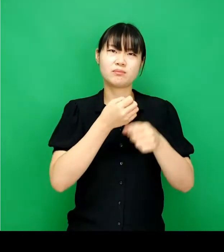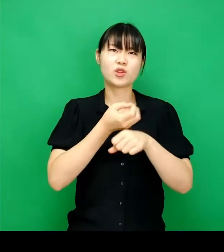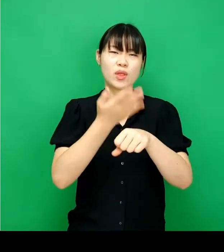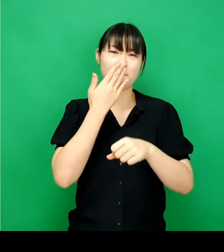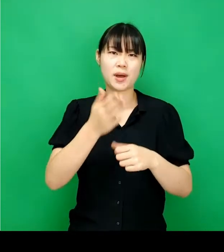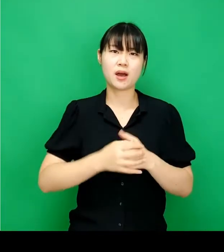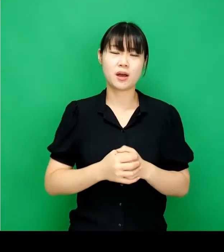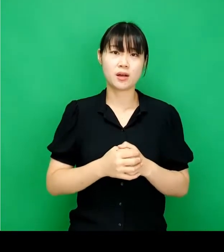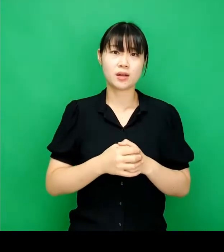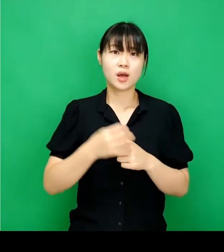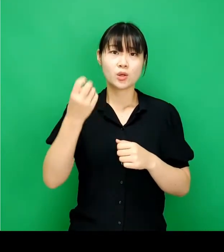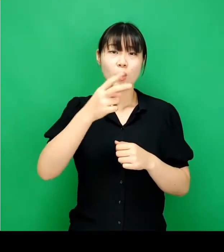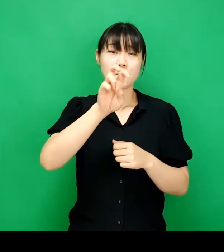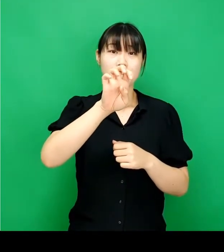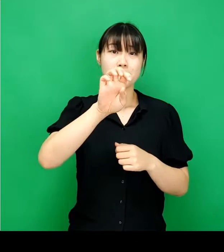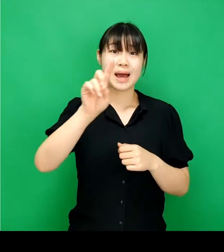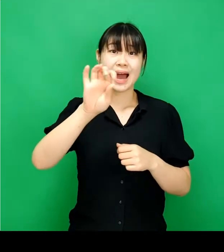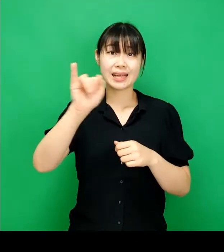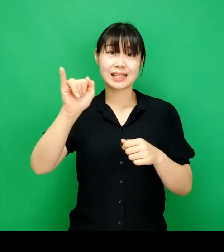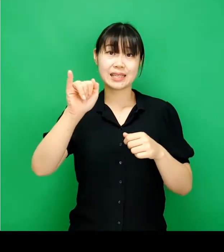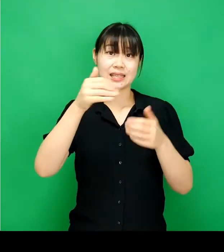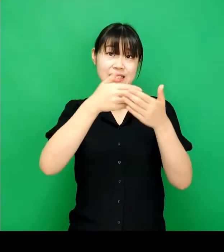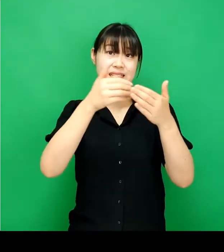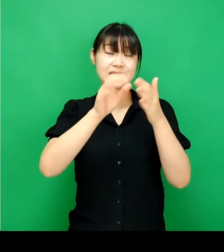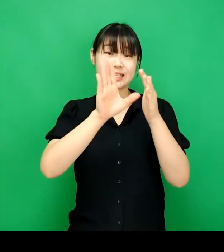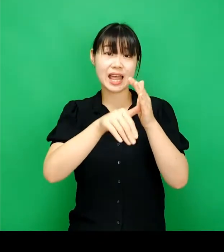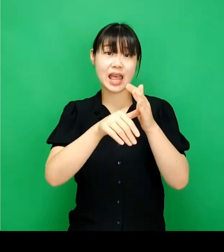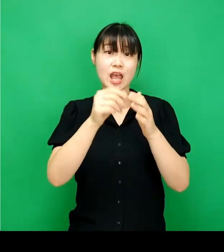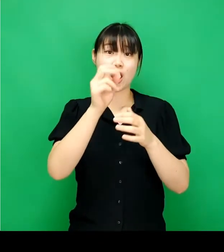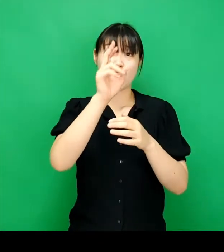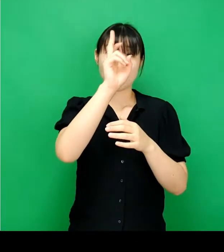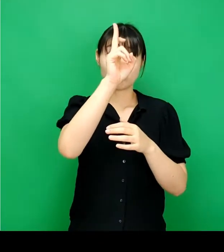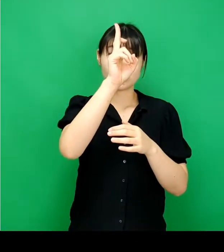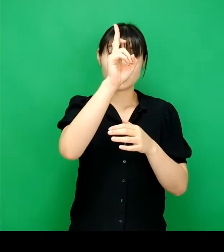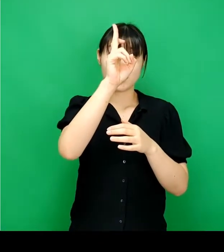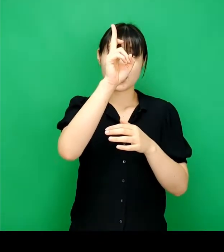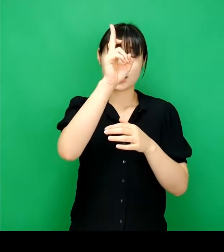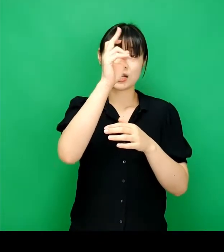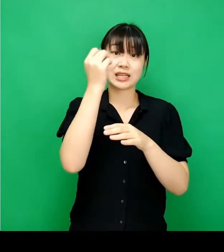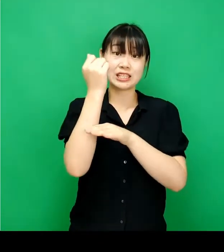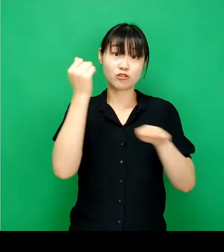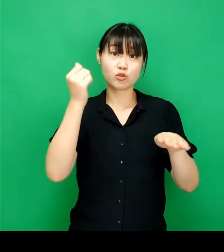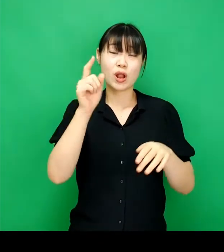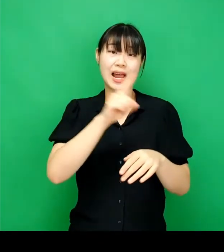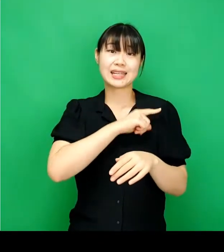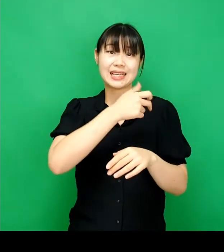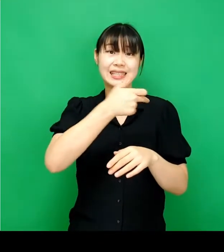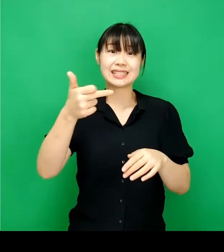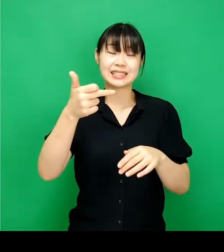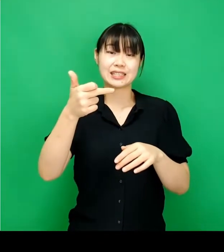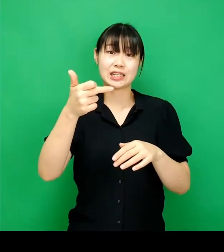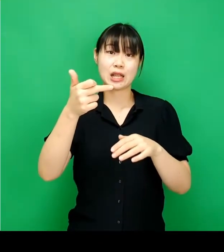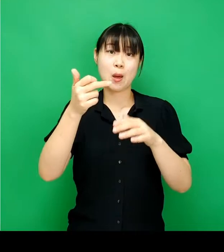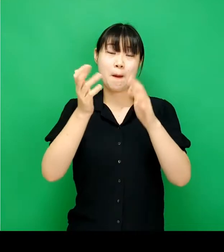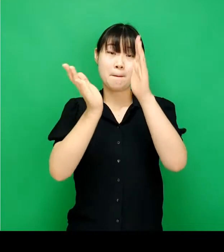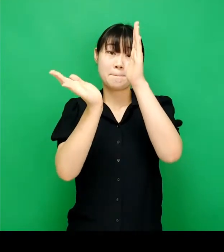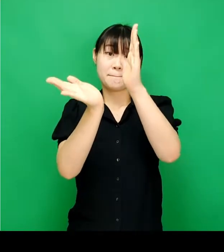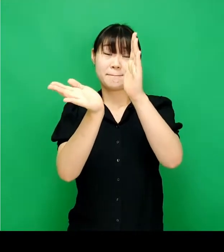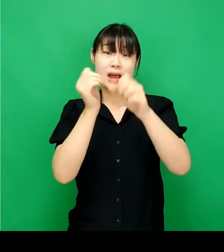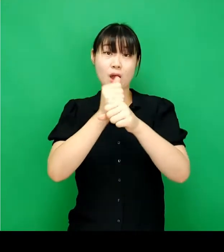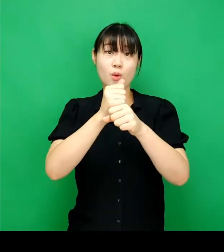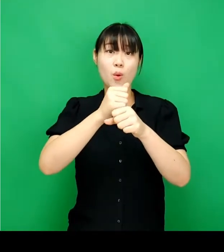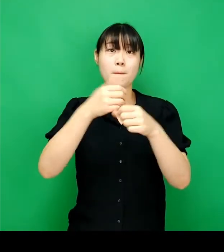전달할 수 있습니다. 또한 파이차트를 그릴 때에는 12시 방향을 기준으로 가장 큰 파이조각을